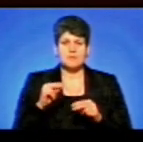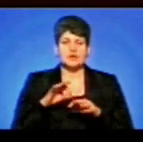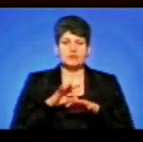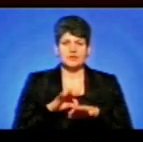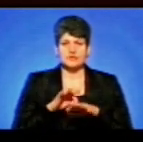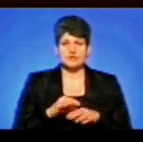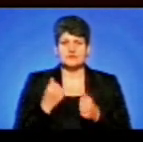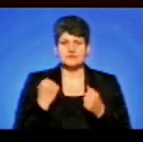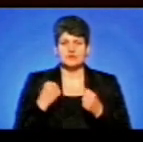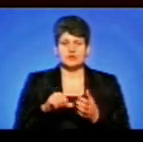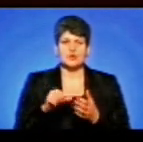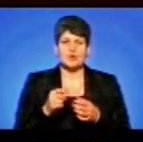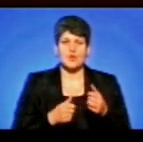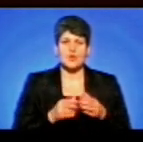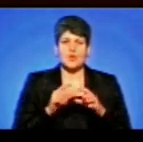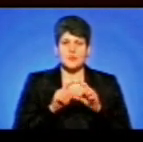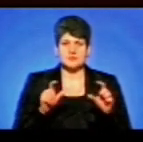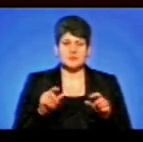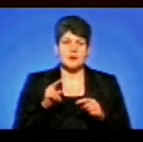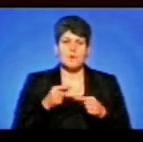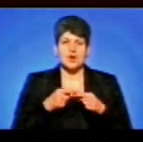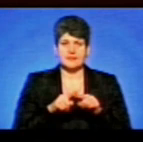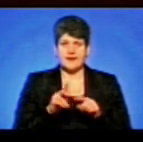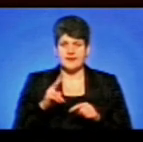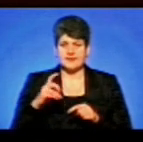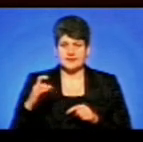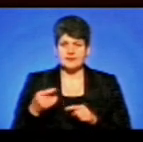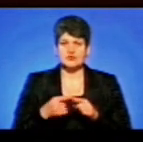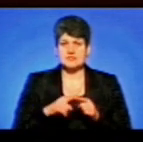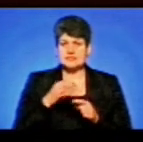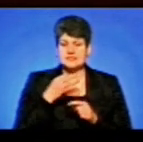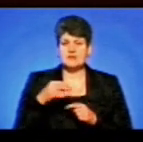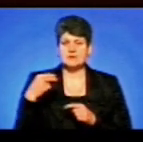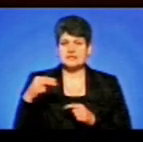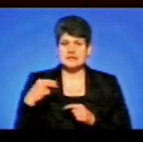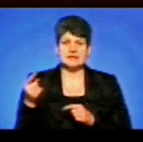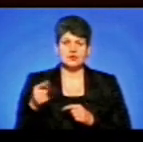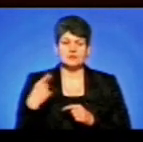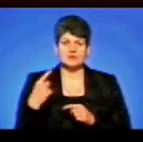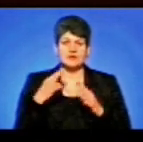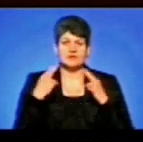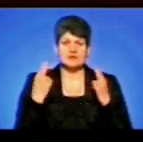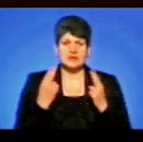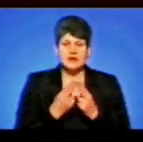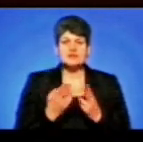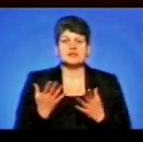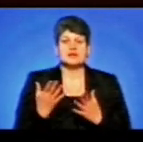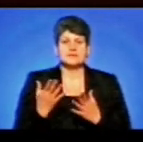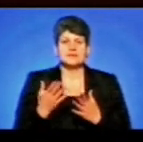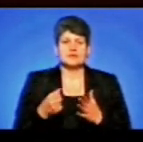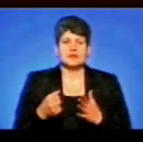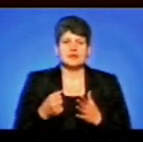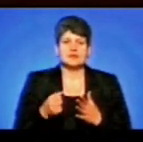спорткомплексі «Політехнік». Про це повідомила організатор чемпіонату, президент Тернопільської обласної федерації Кіо Кушенкан карате-до